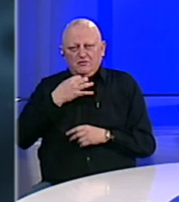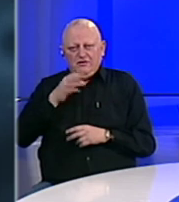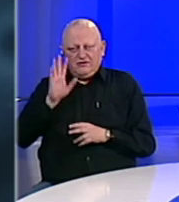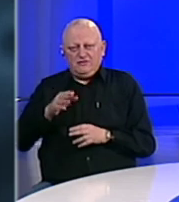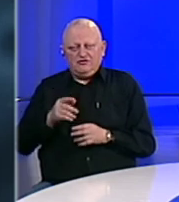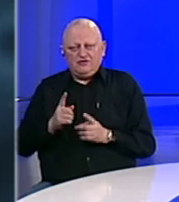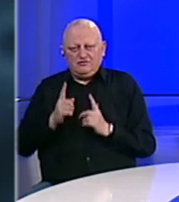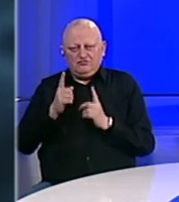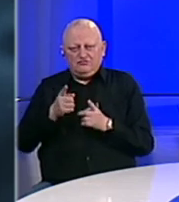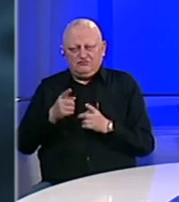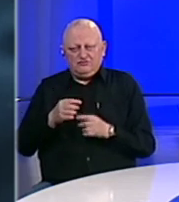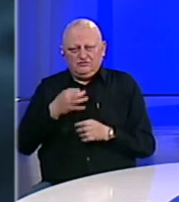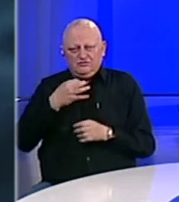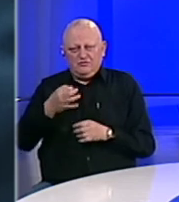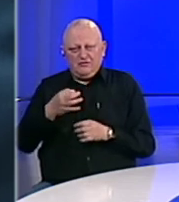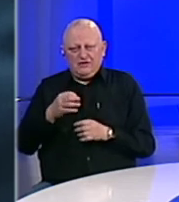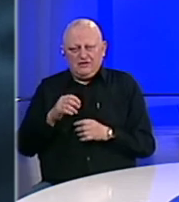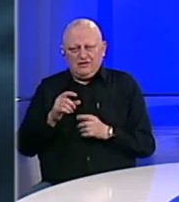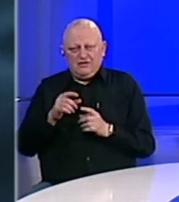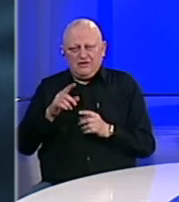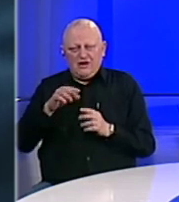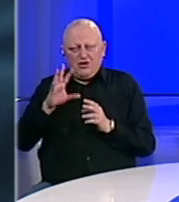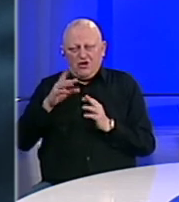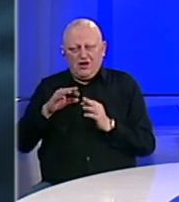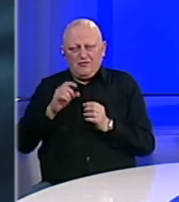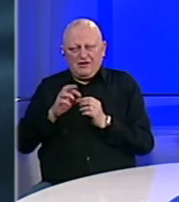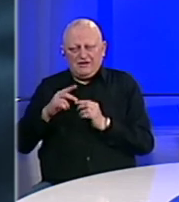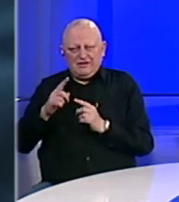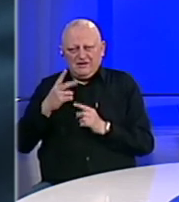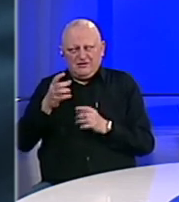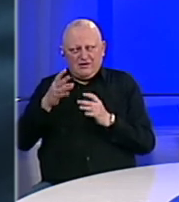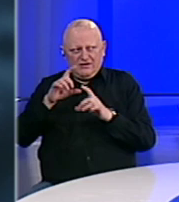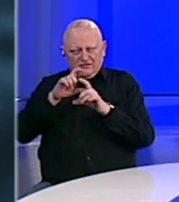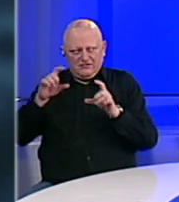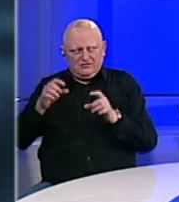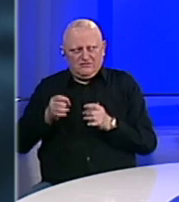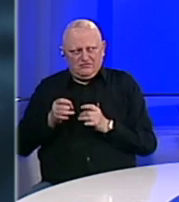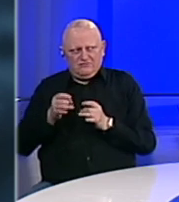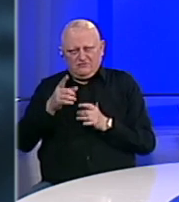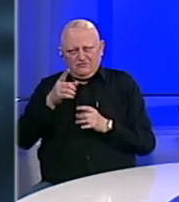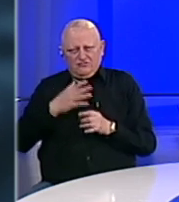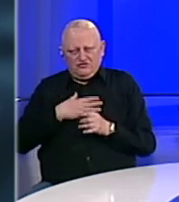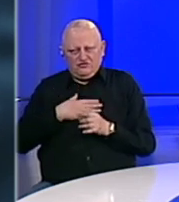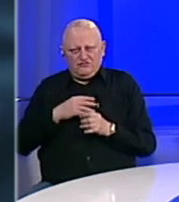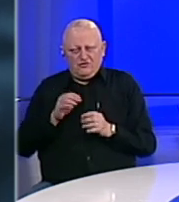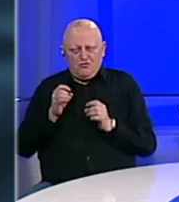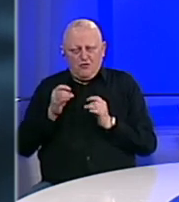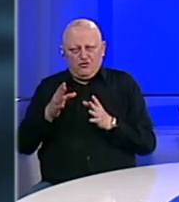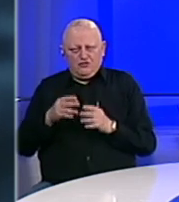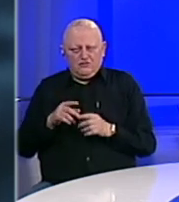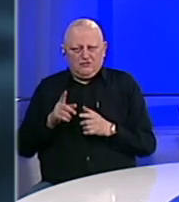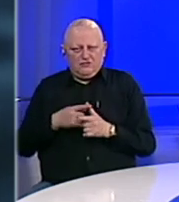možete postavljati na pitajte.bhrt.ba šaljući svoje poruke